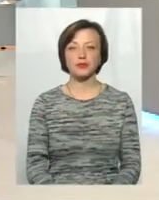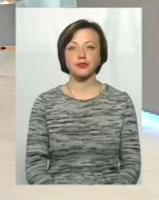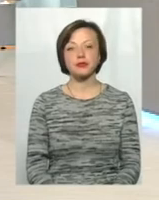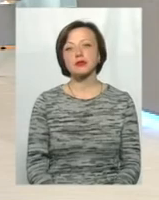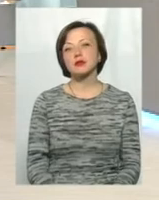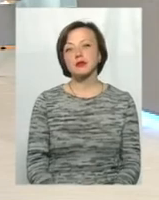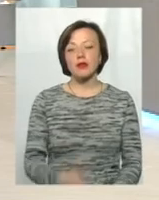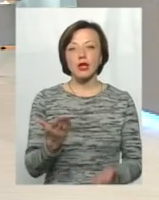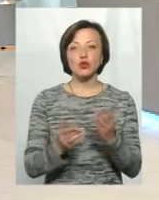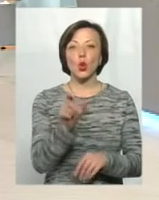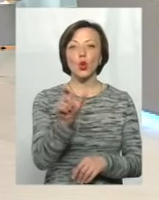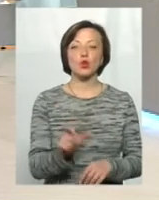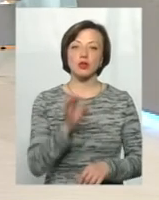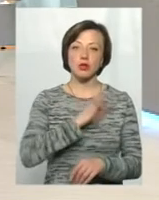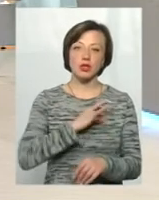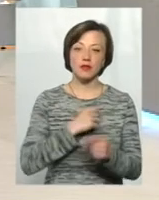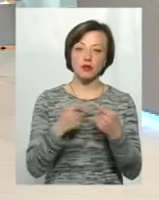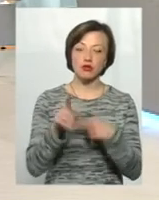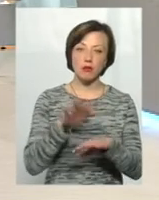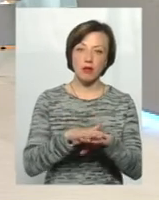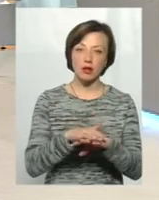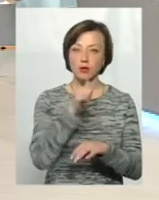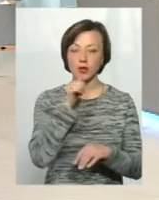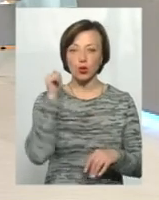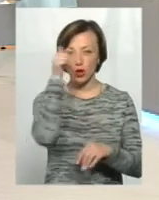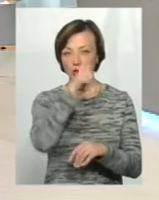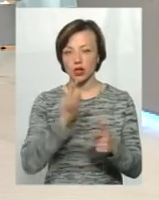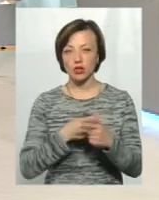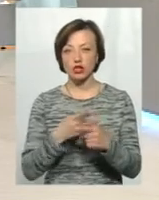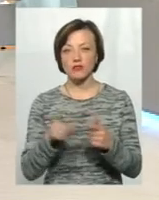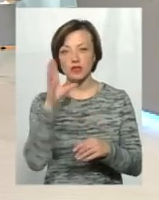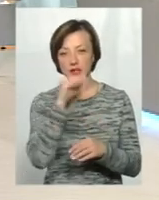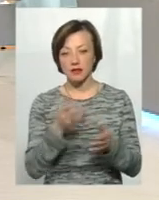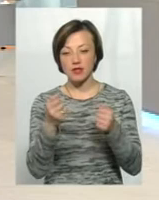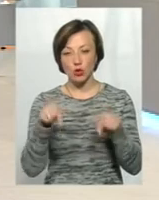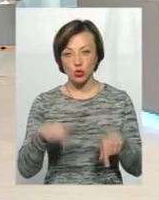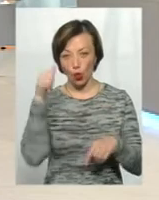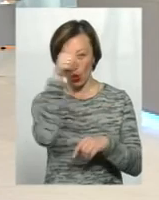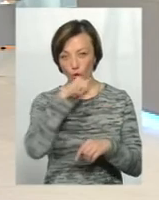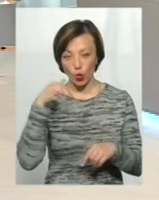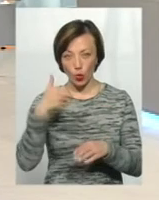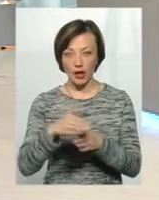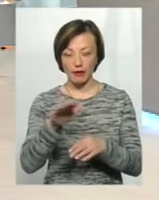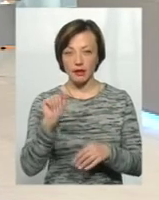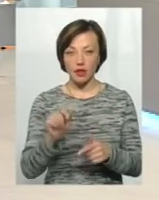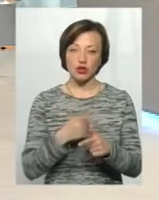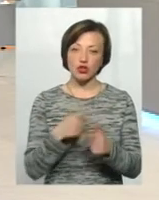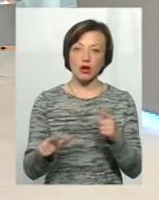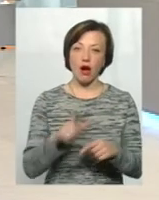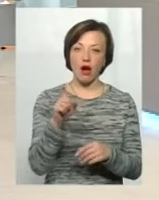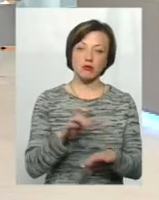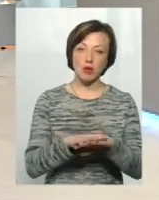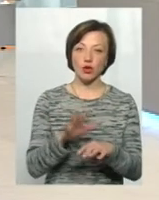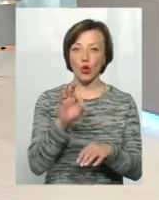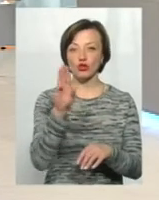Якщо люди скористалися чи то в інших банках минулі роки, чи встигли взяти цього року вже кредит, чи то в Газбанку,